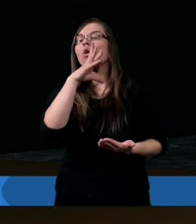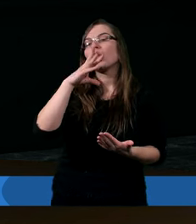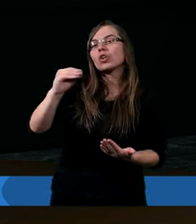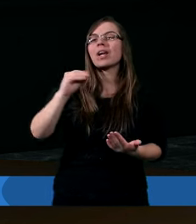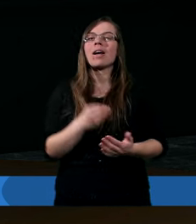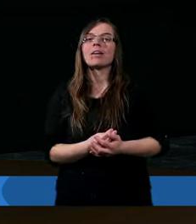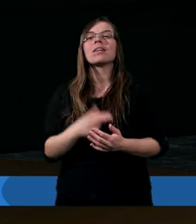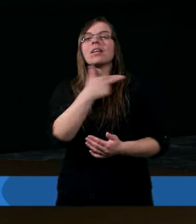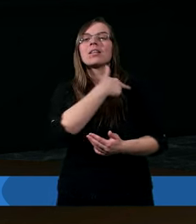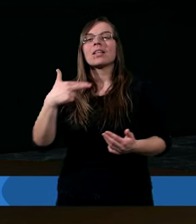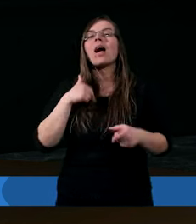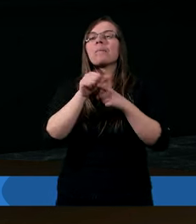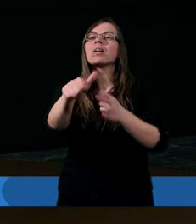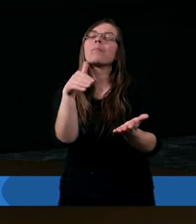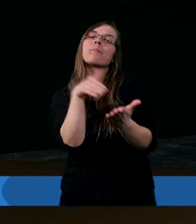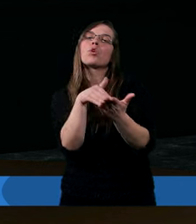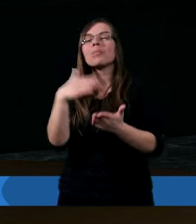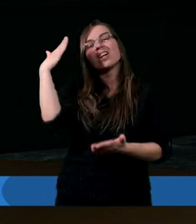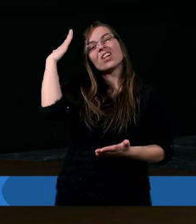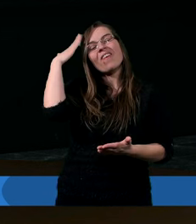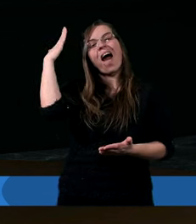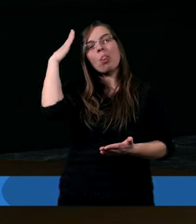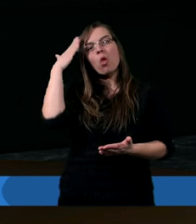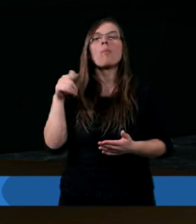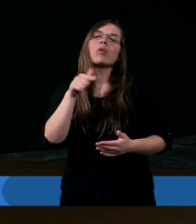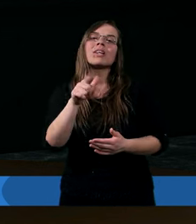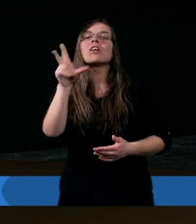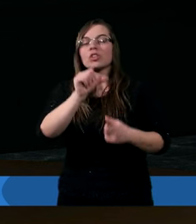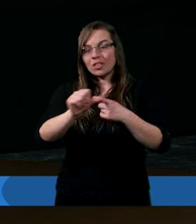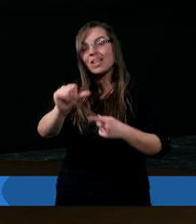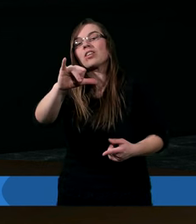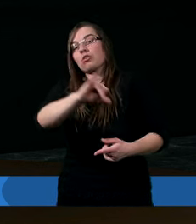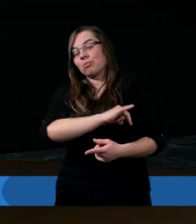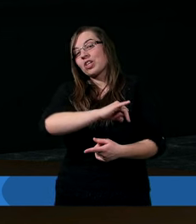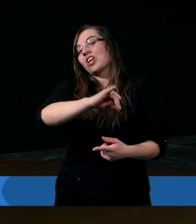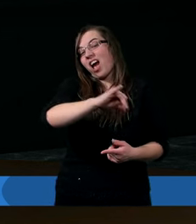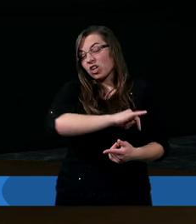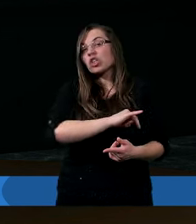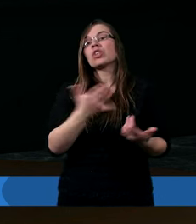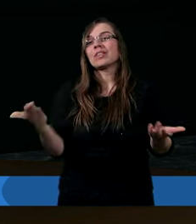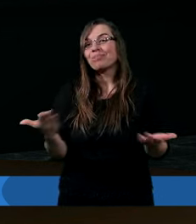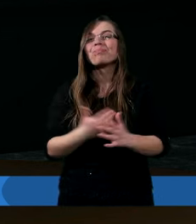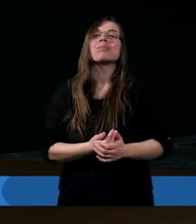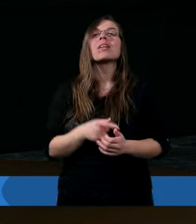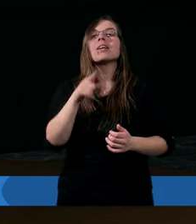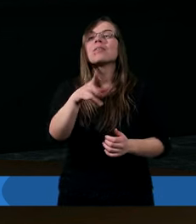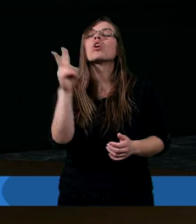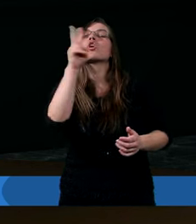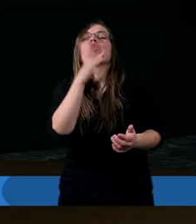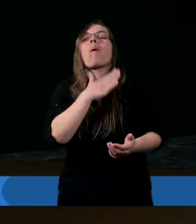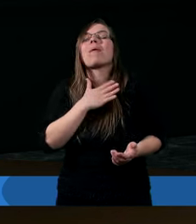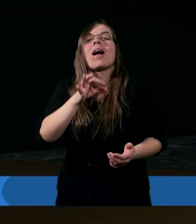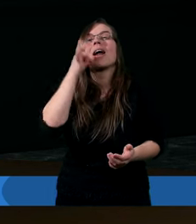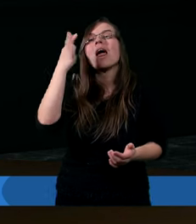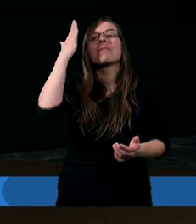nam jest potrzebna świadomość tego, że jesteśmy grze grześni. A to najlepiej widzieć